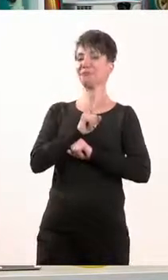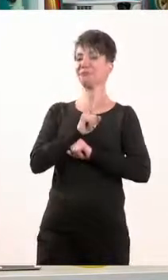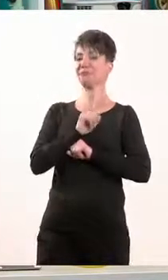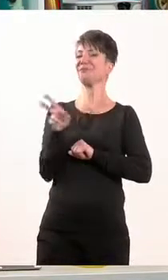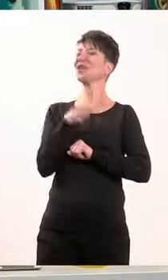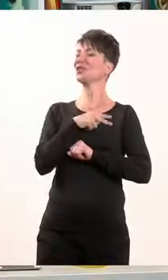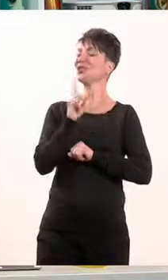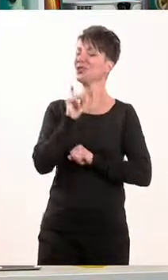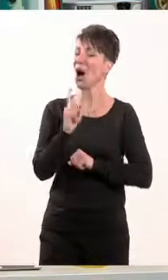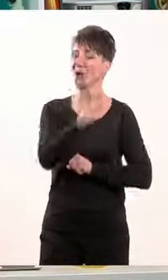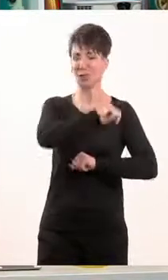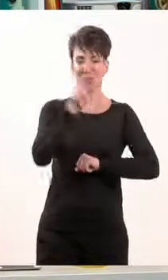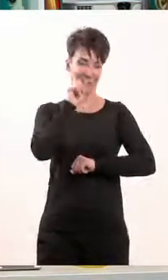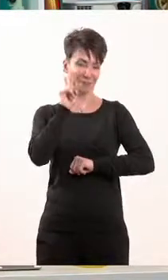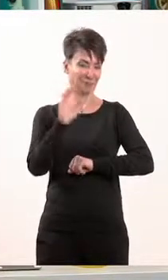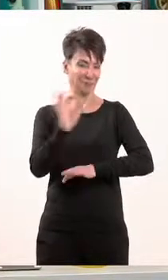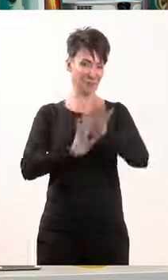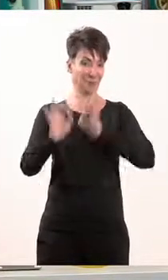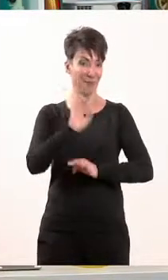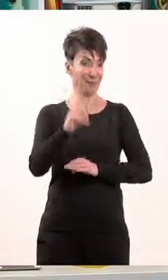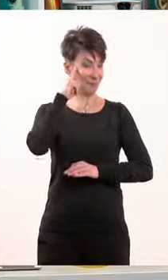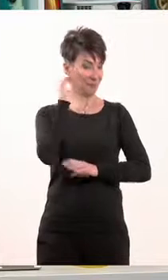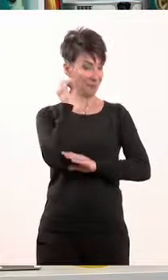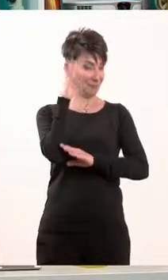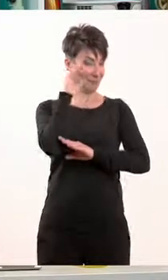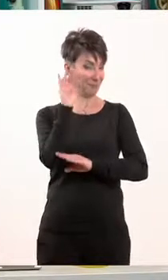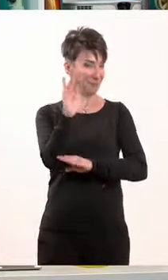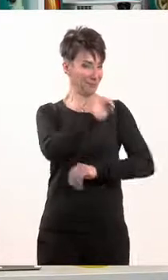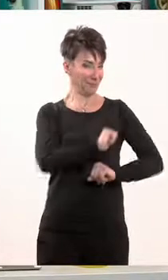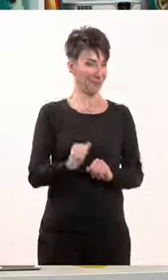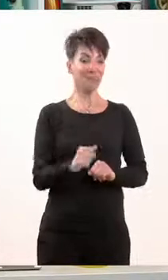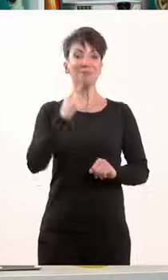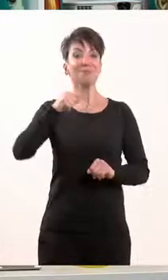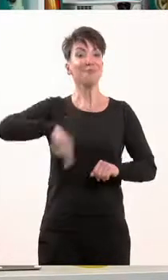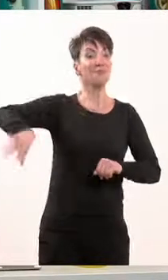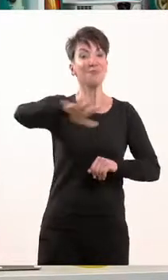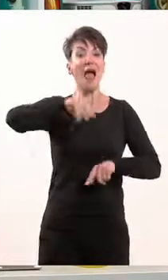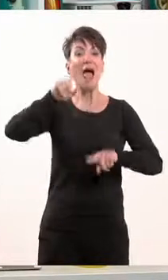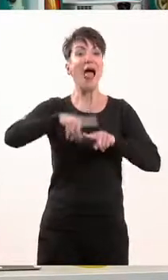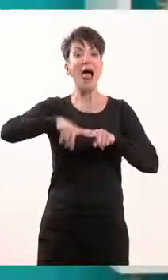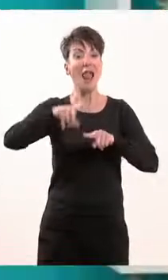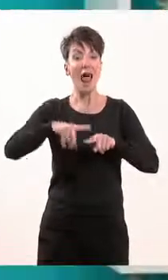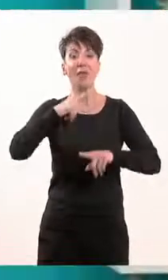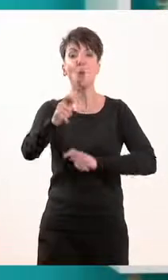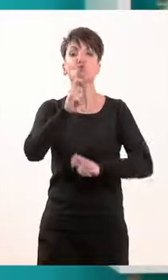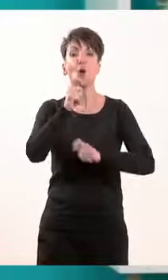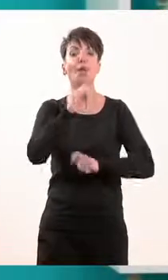Έτσι μπράβο, Άννα! Παιδιά, σας θυμίζω ότι το πολίτευμα της Ελλάδας είναι